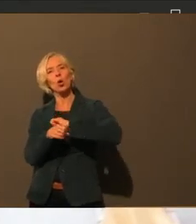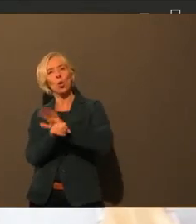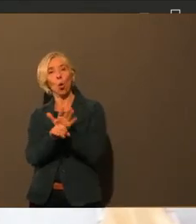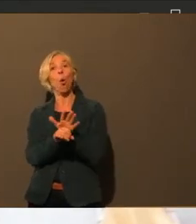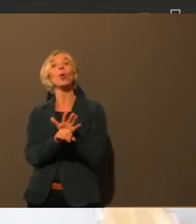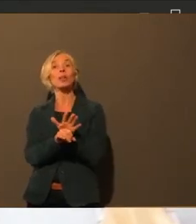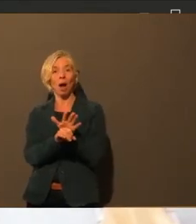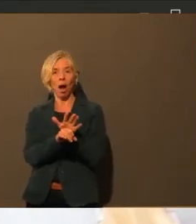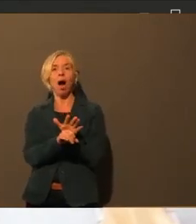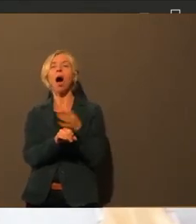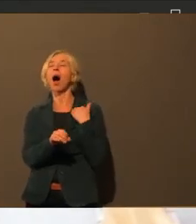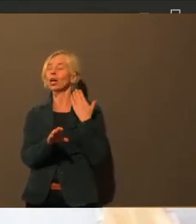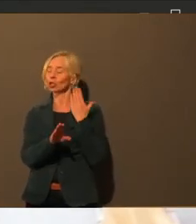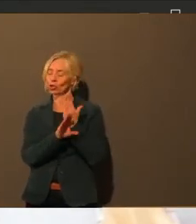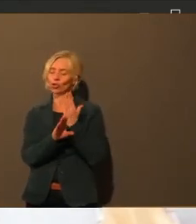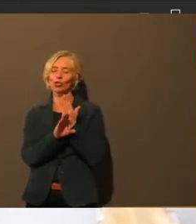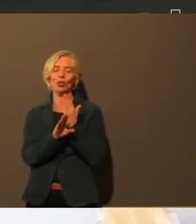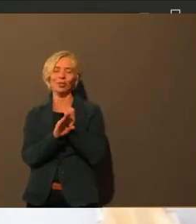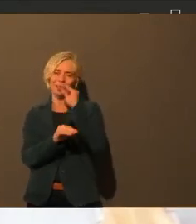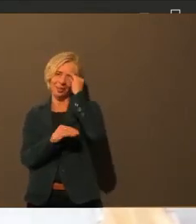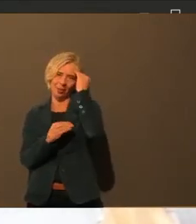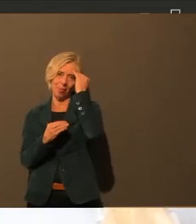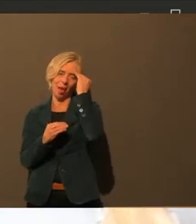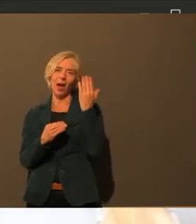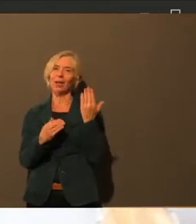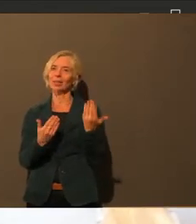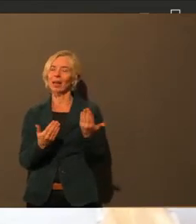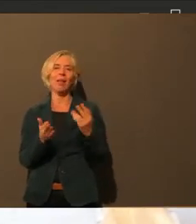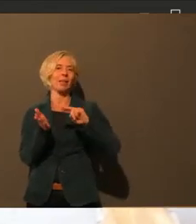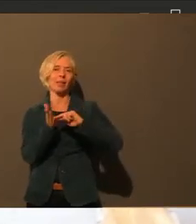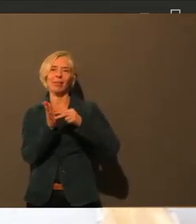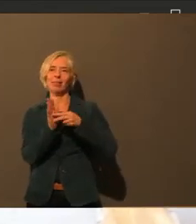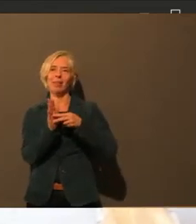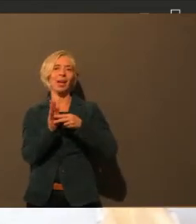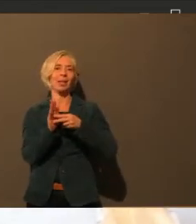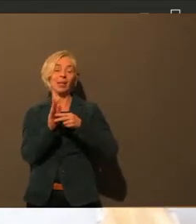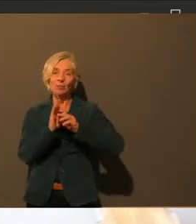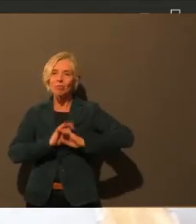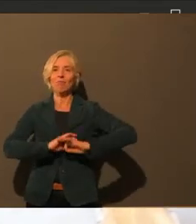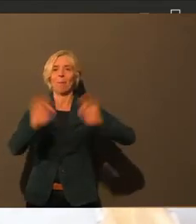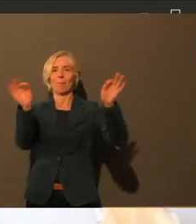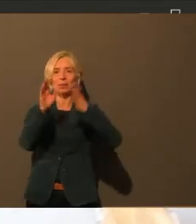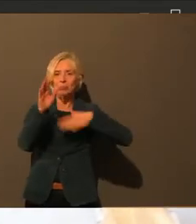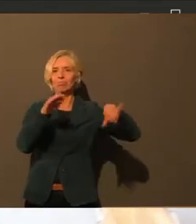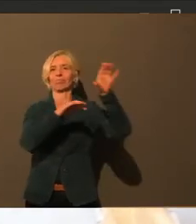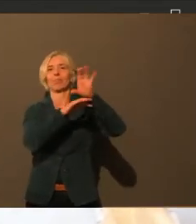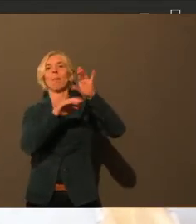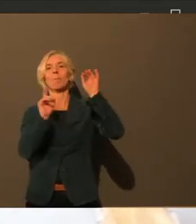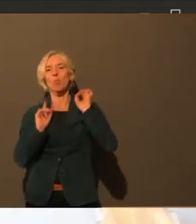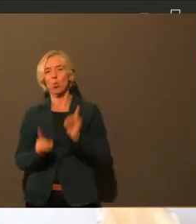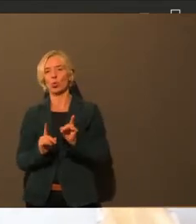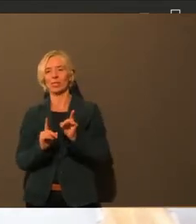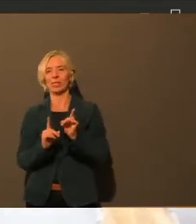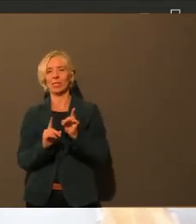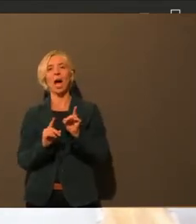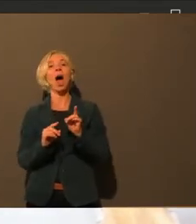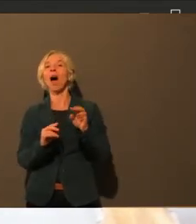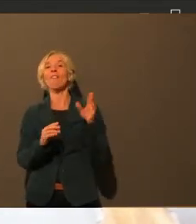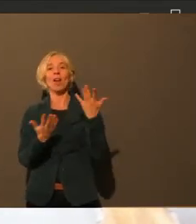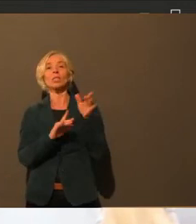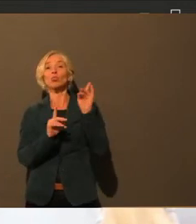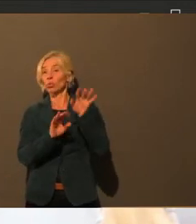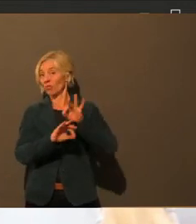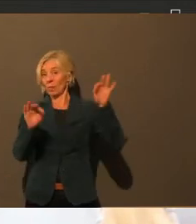wirklich noch mal forcieren müssen. Das betrifft zum einen die Lehrkräfte in der digitalen Kompetenz. Das sind ganz